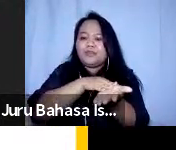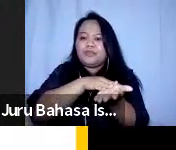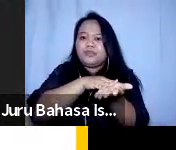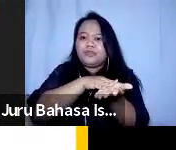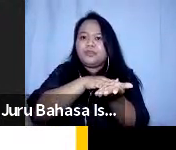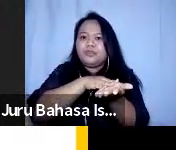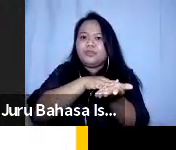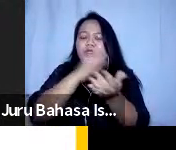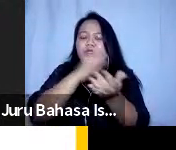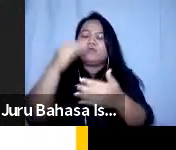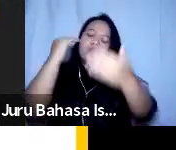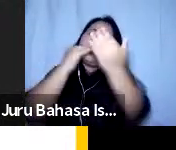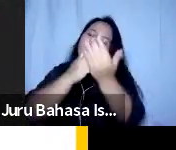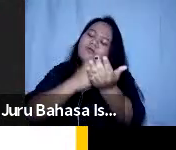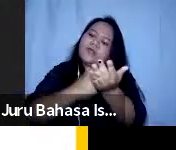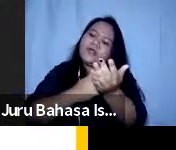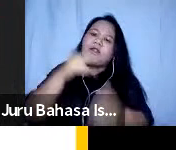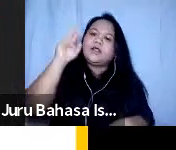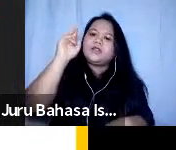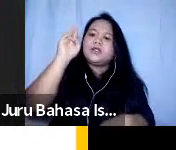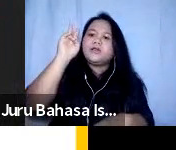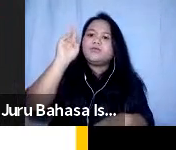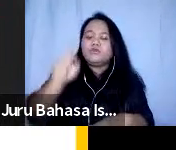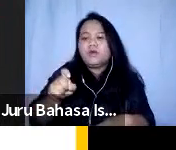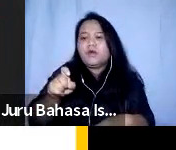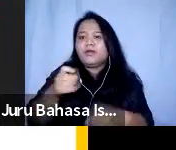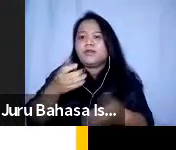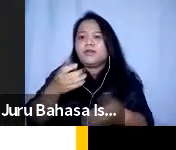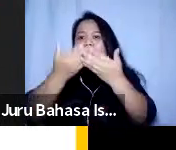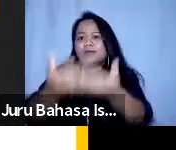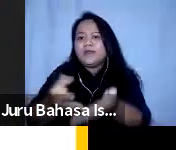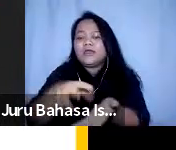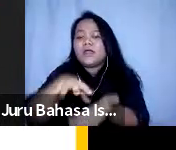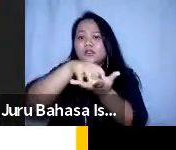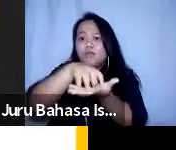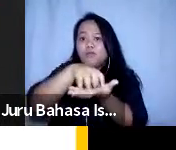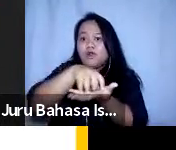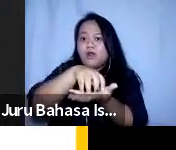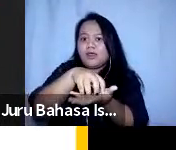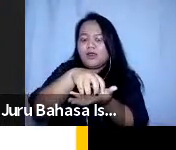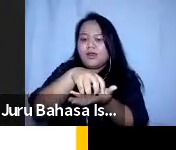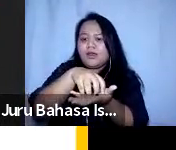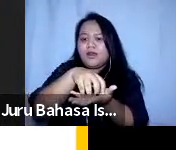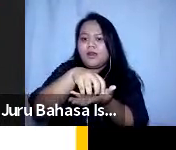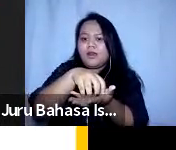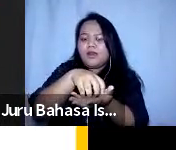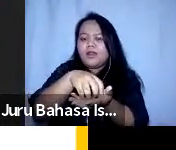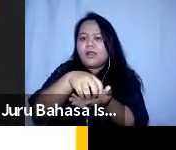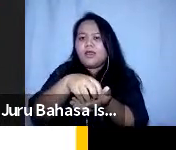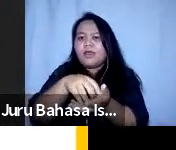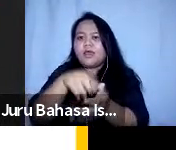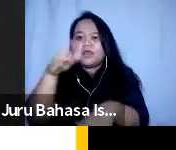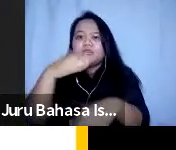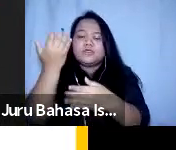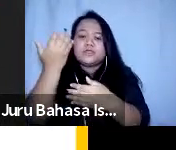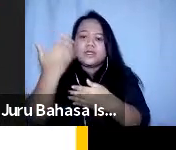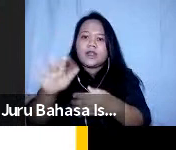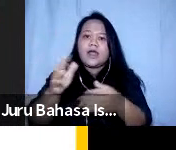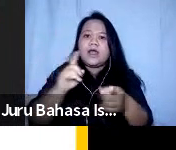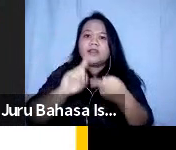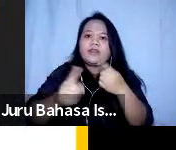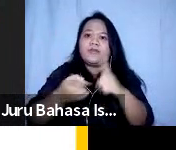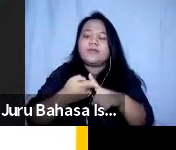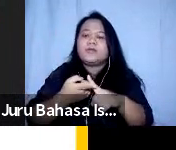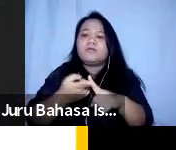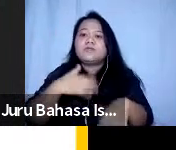adalah daftar-daftar kebutuhan yang akan diberikan kepada kelompok tersebut mungkin disini setelah tadi teman-teman saya